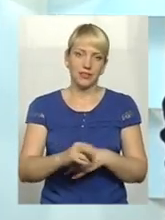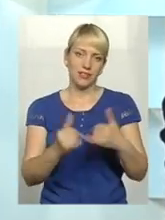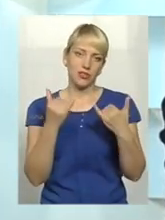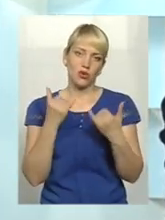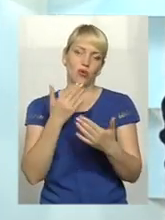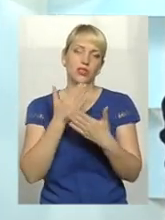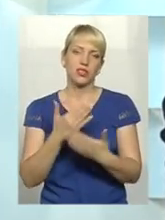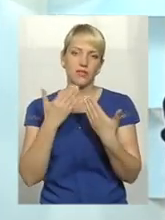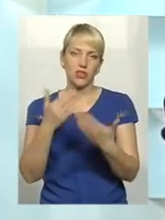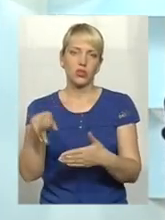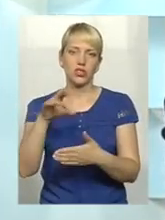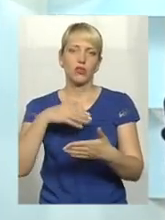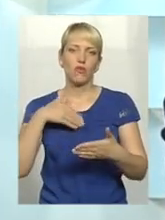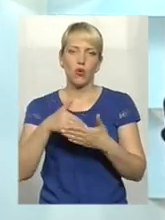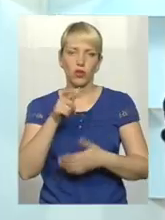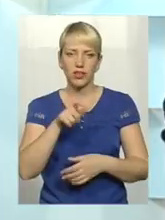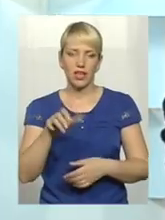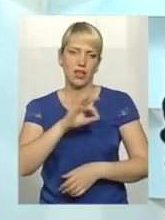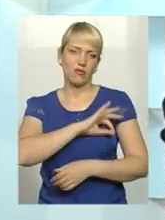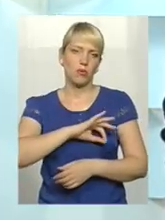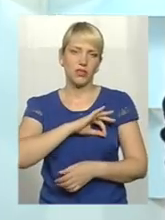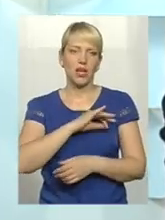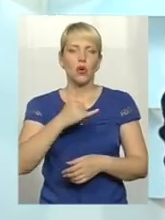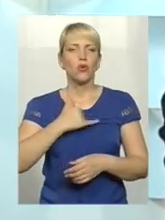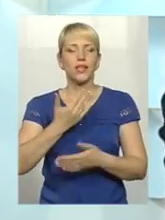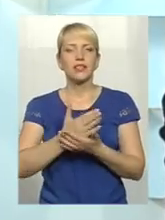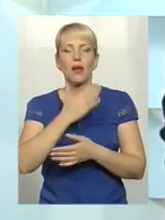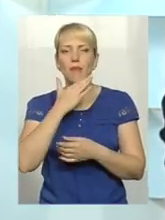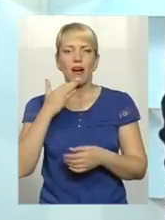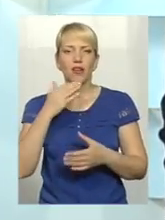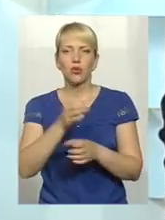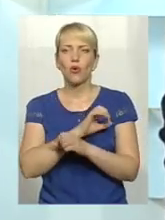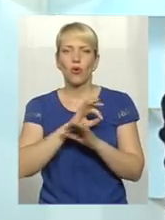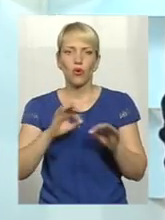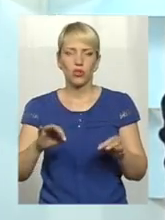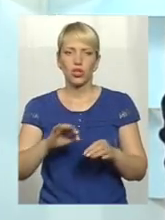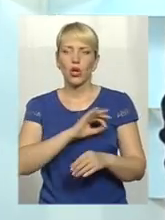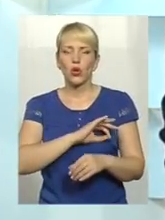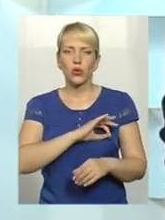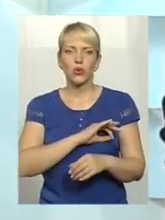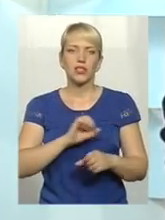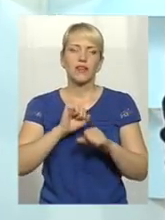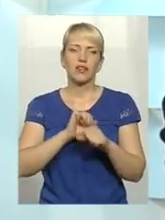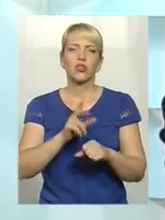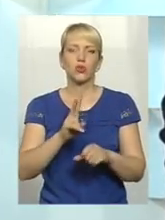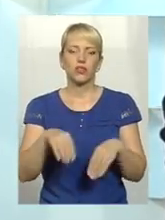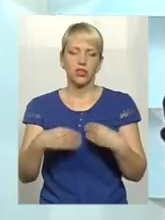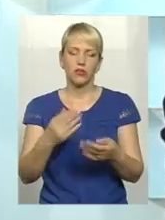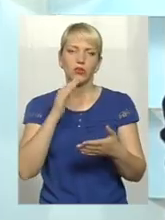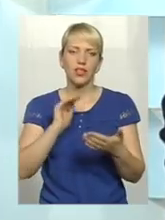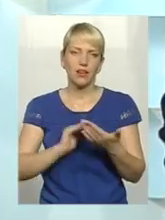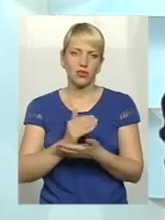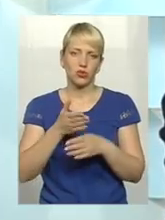волонтерів, зверніться до правозахисників. У нас багато є хороших юристів, адвокатів, які нададуть вам якісну